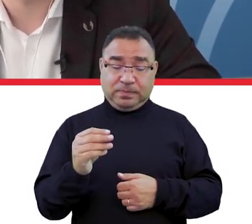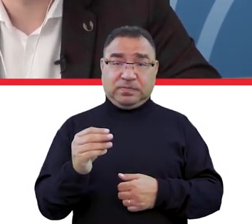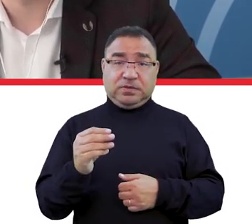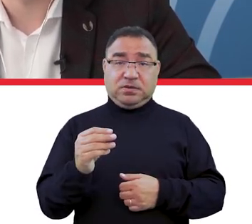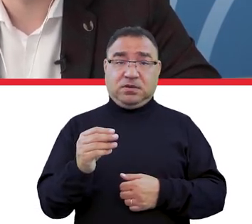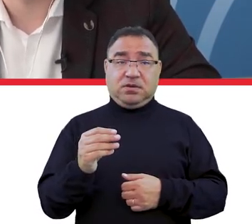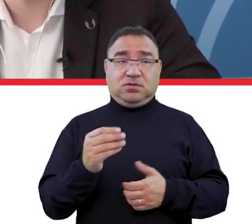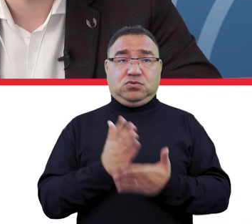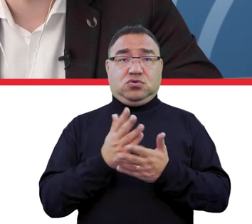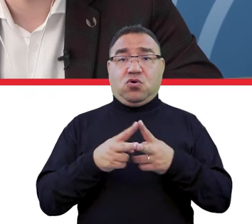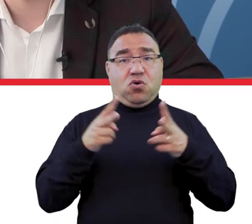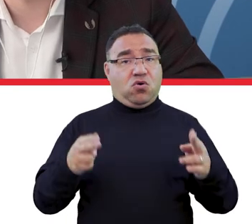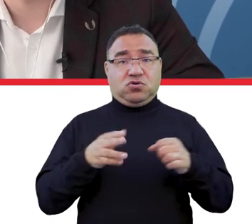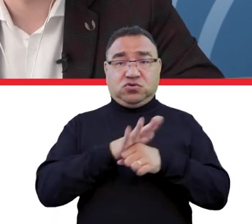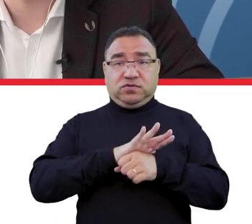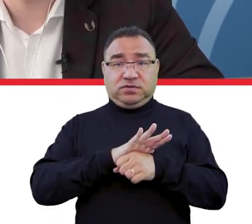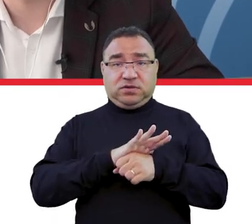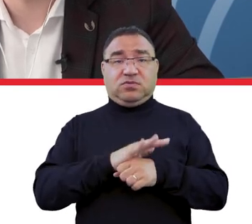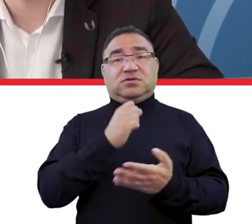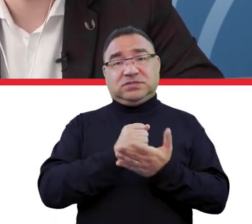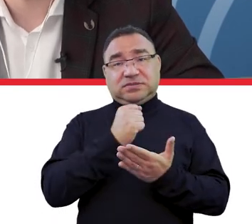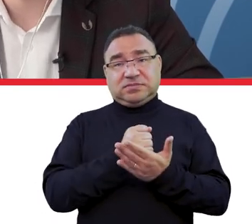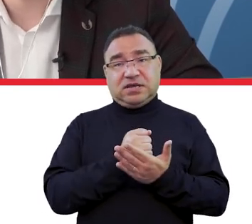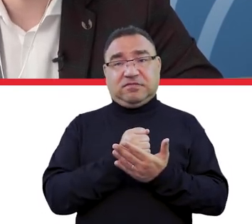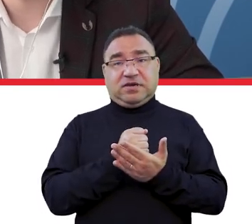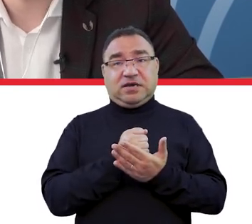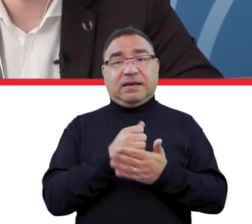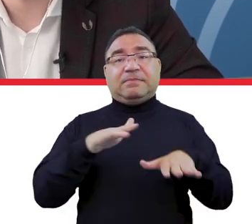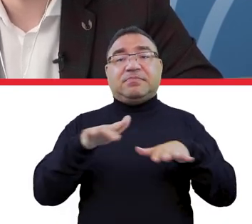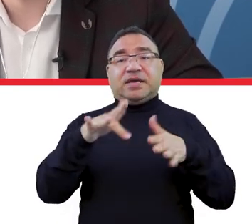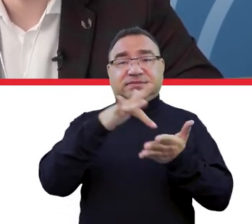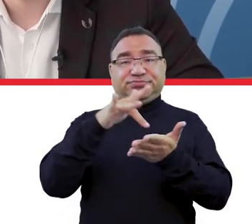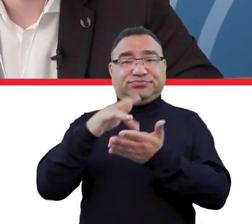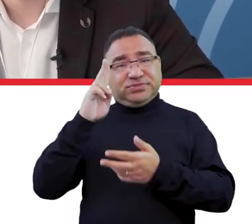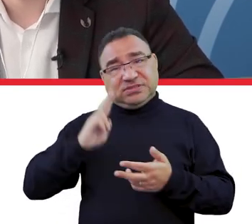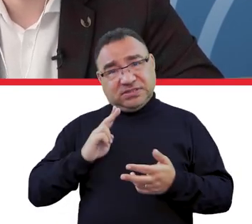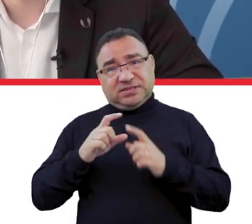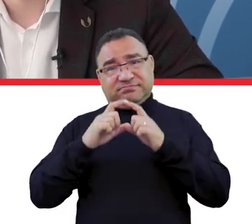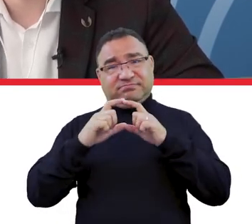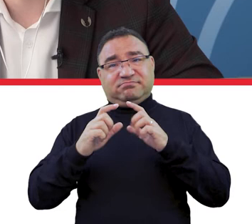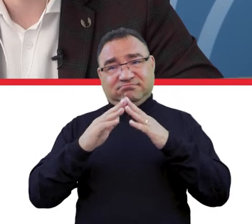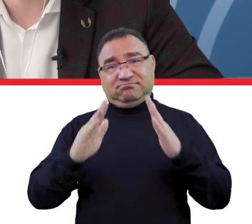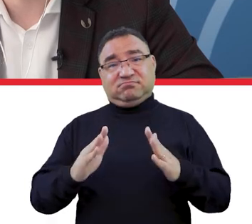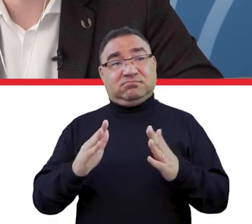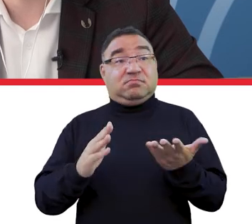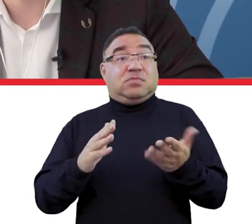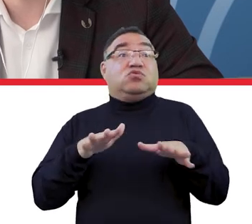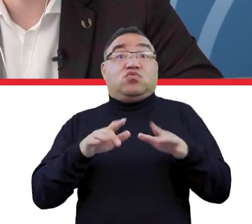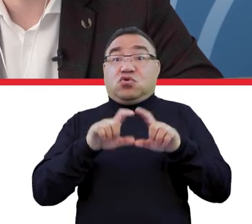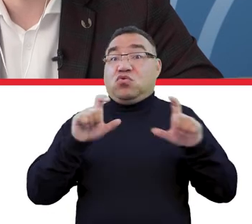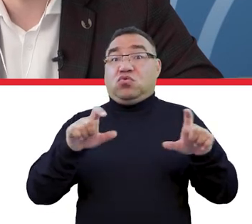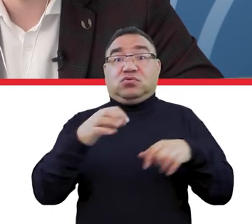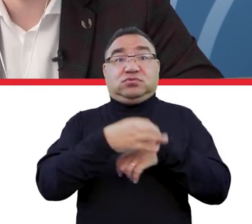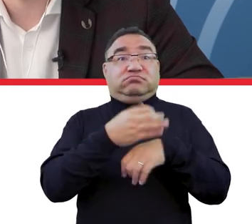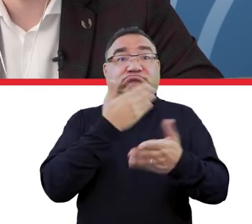w tym nietypowym czasie, bo kwestie miejsc w akademiku. Przypomnę, że są uczelnie, które nie mają w ogóle